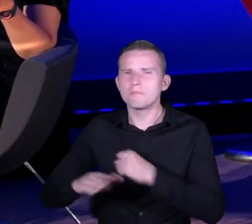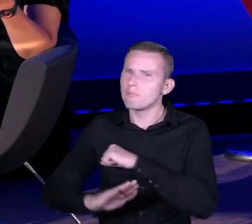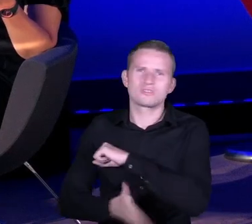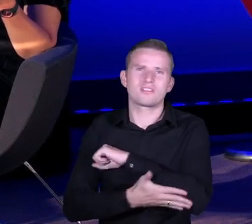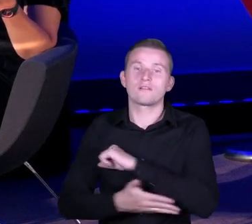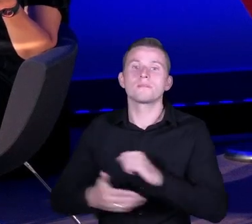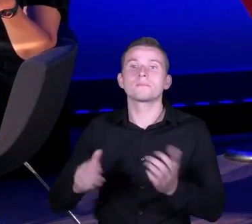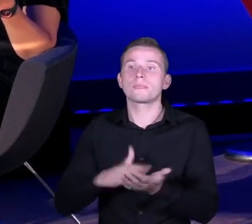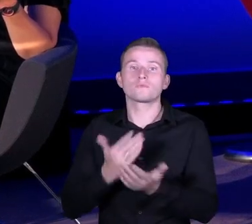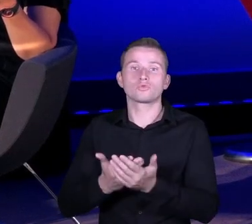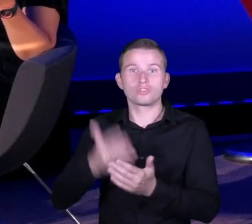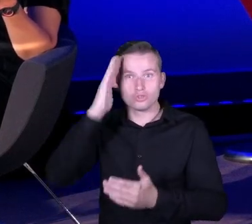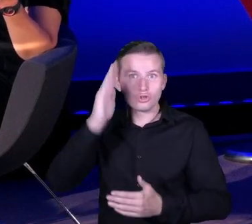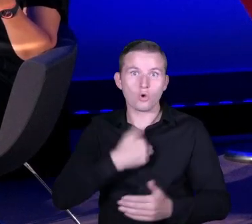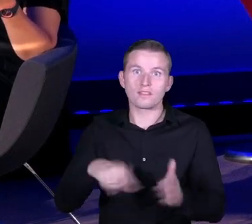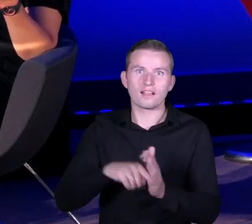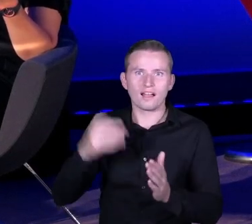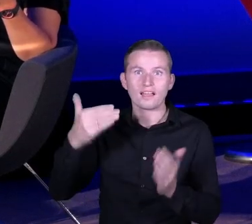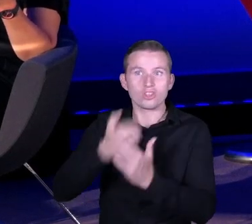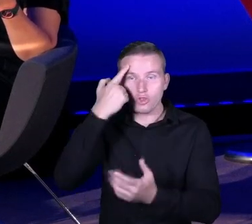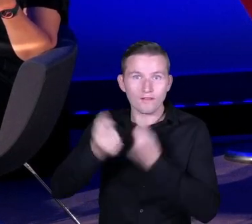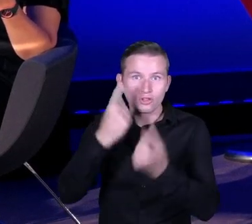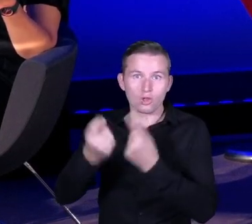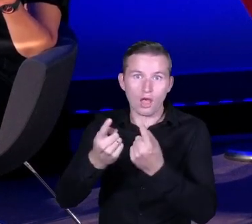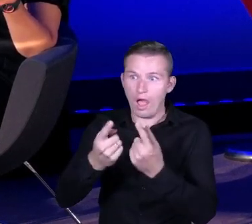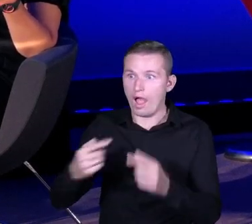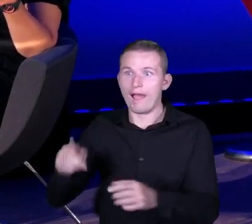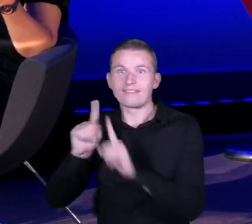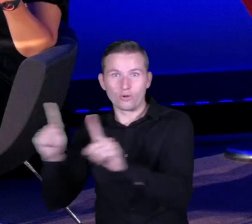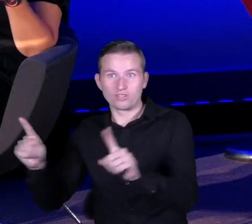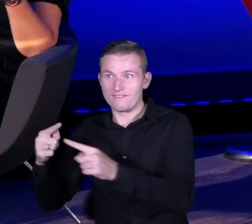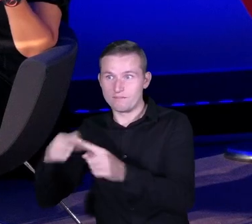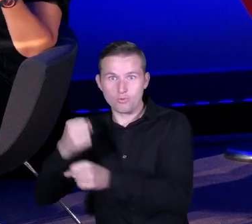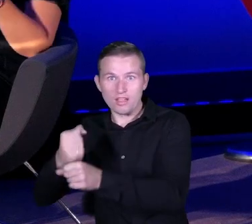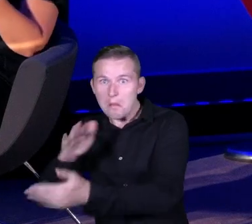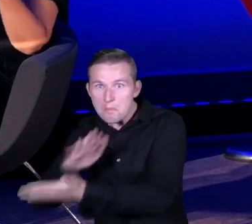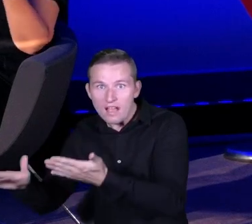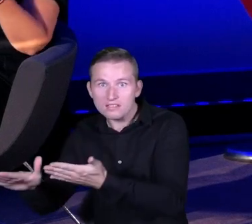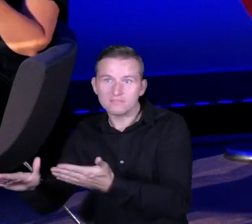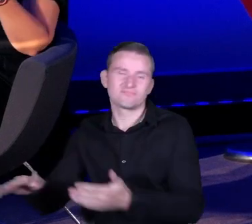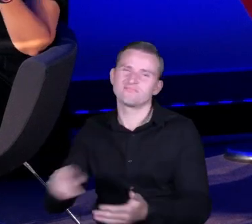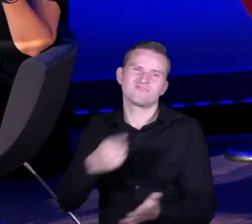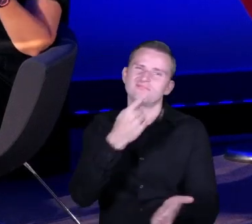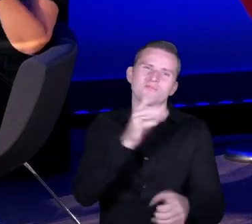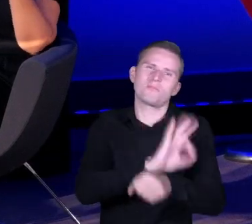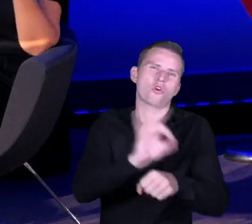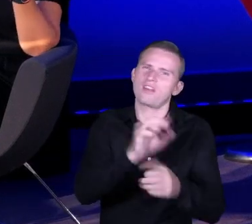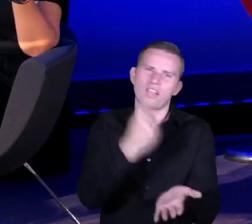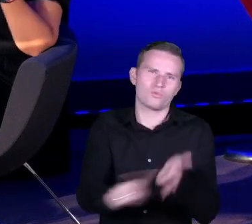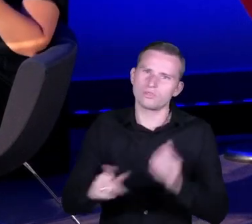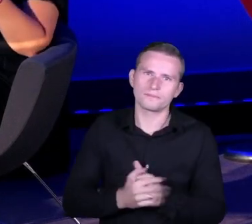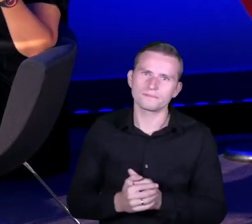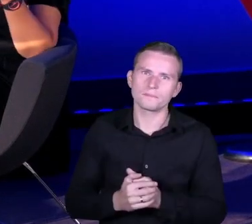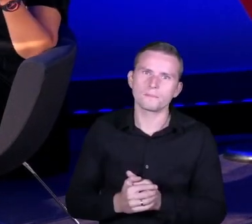Innowatora nie byłoby, gdyby nie współpraca nauczycieli. Niestety, zarówno to jak ktoś powiedział o tym, że dyrektor jest taki